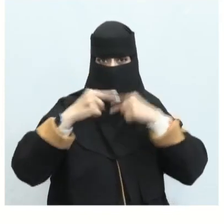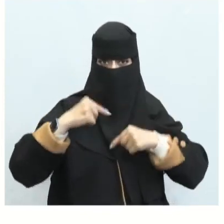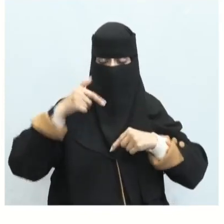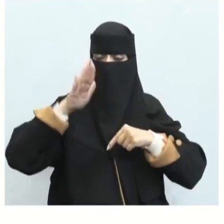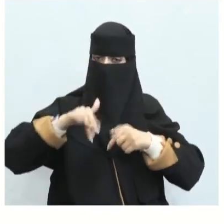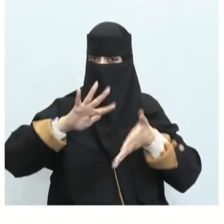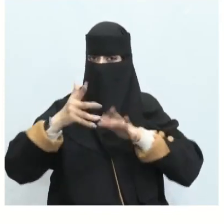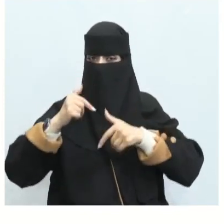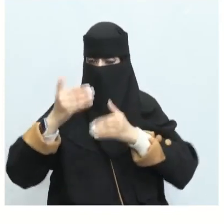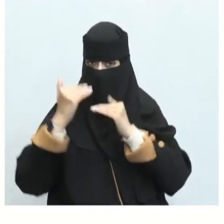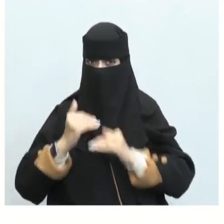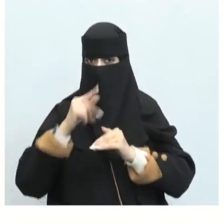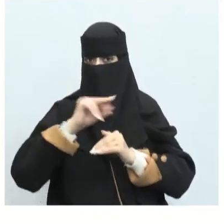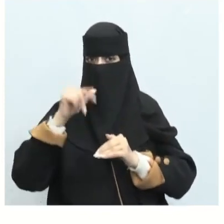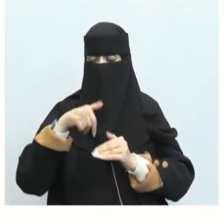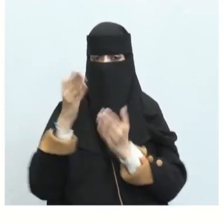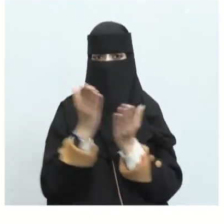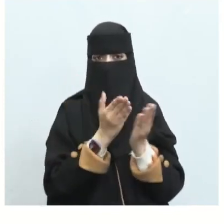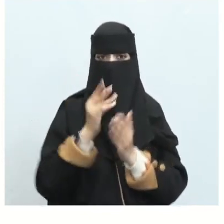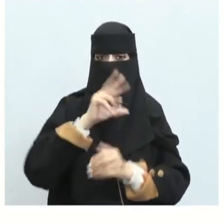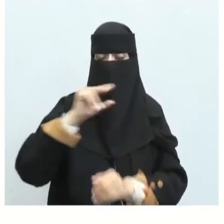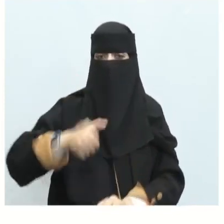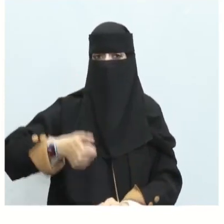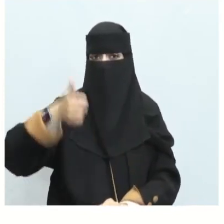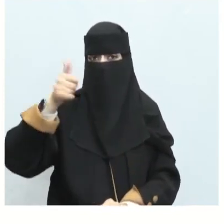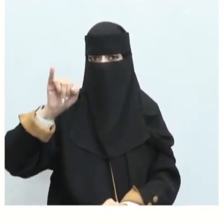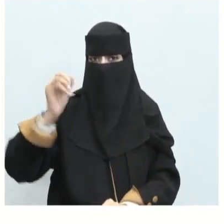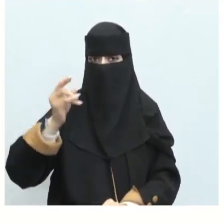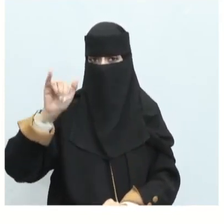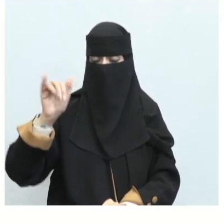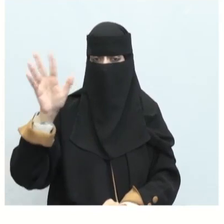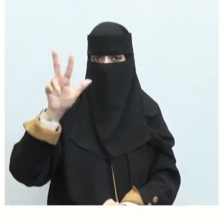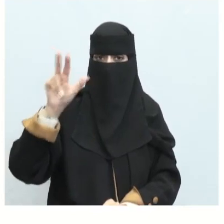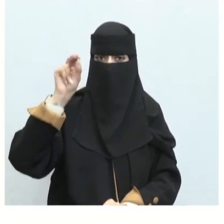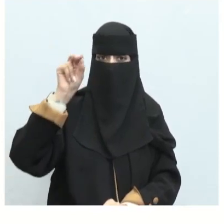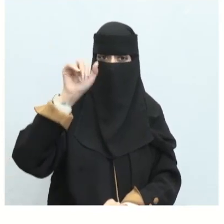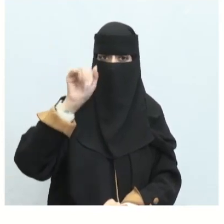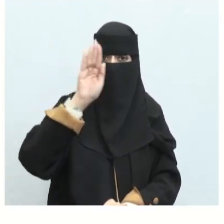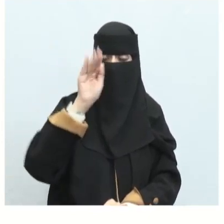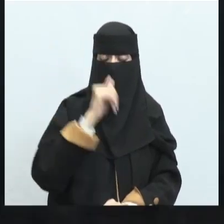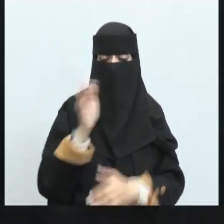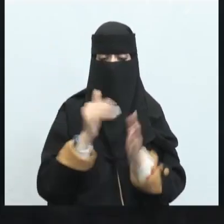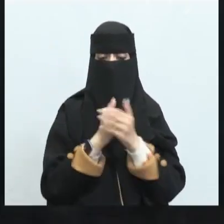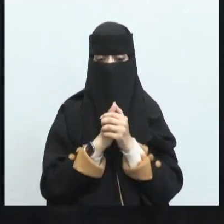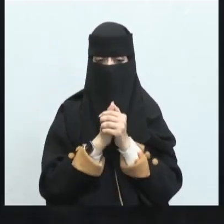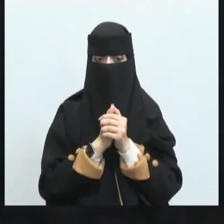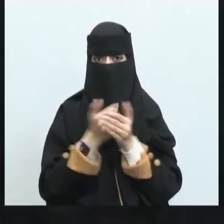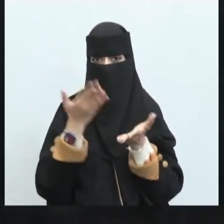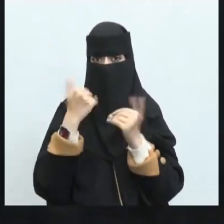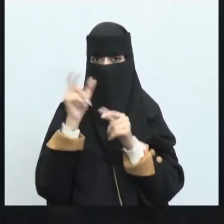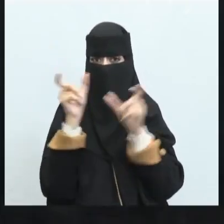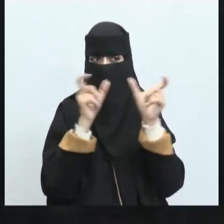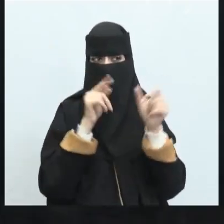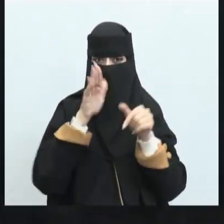كذلك في أحيان أقل كما في قصيدة أمري القيس قصيدة أمري القيس المكرر مفر مقبل مدبر معا هذه بعض الصور